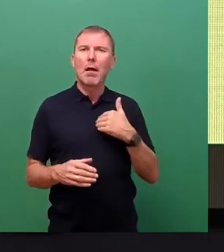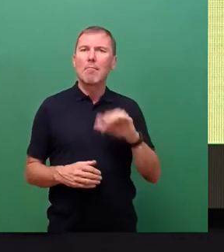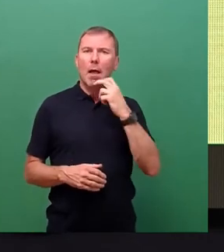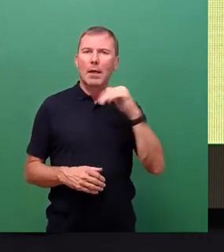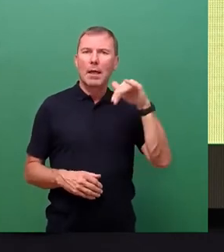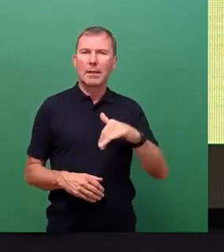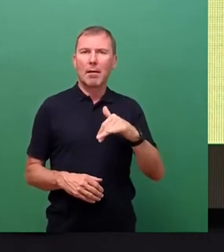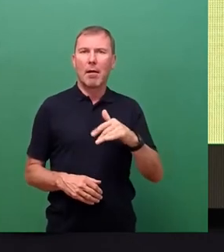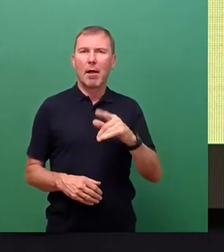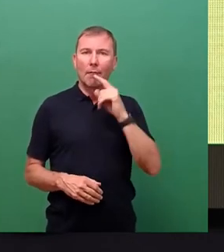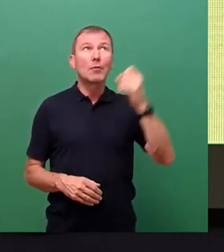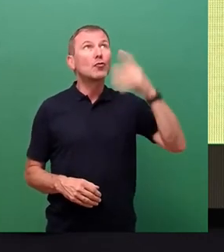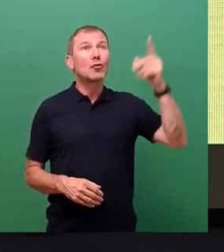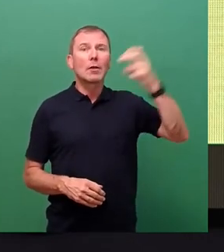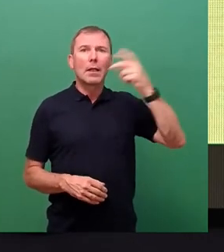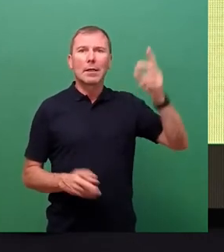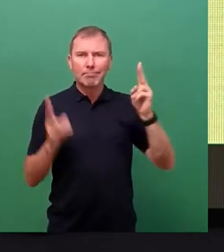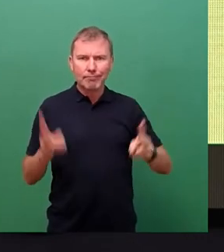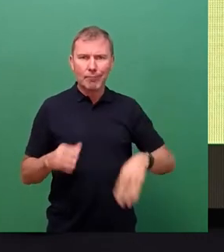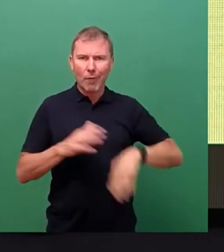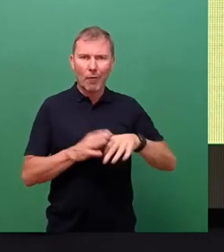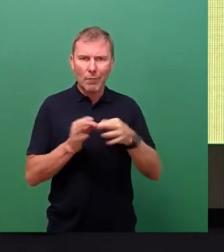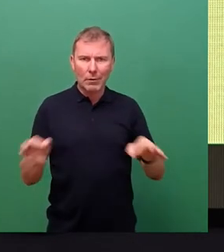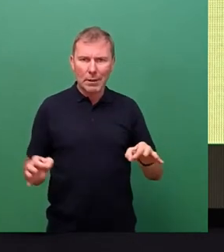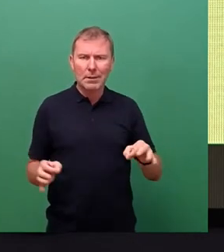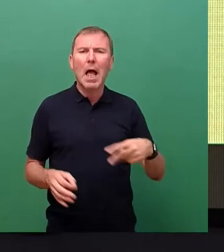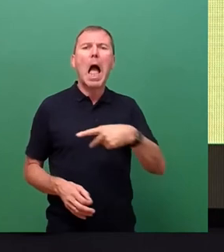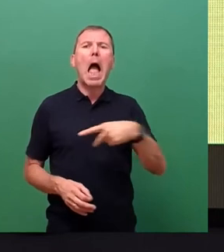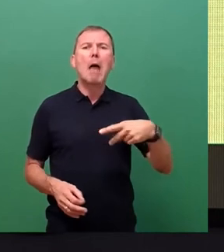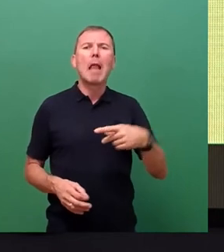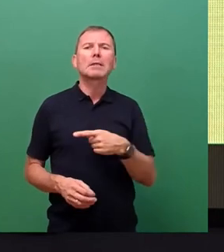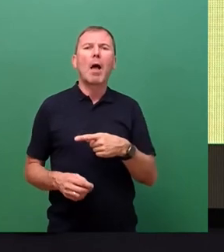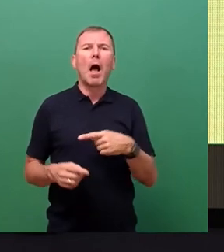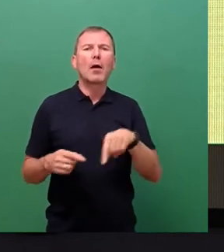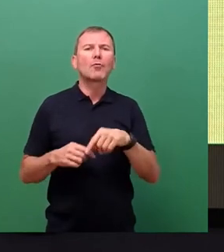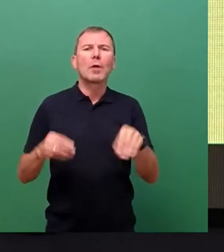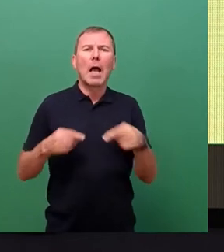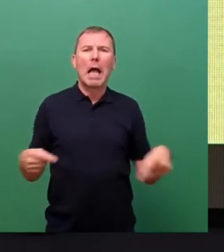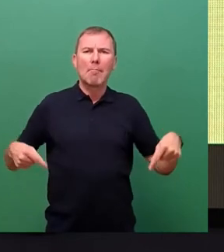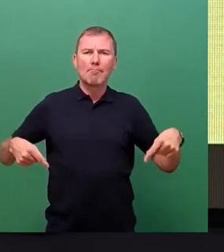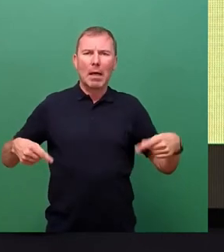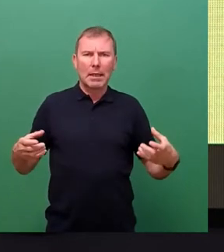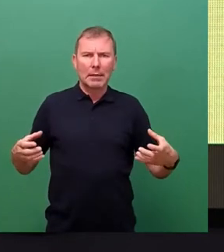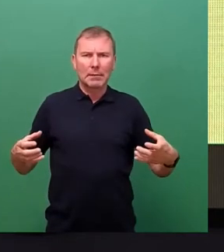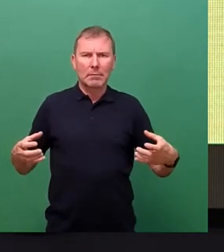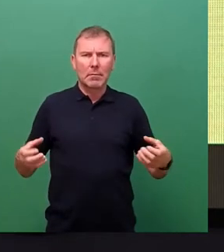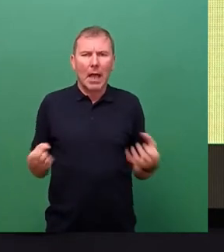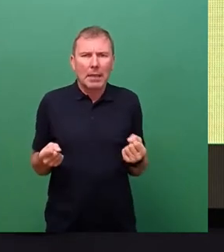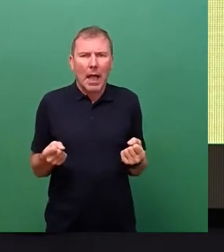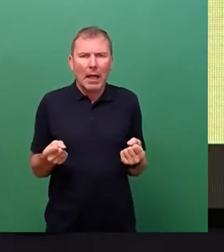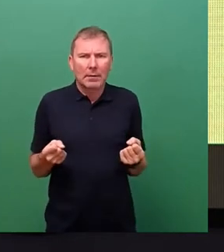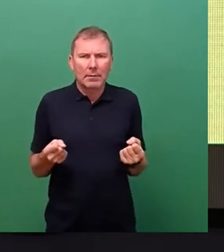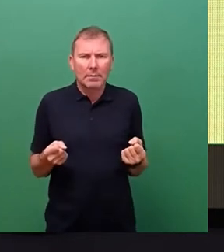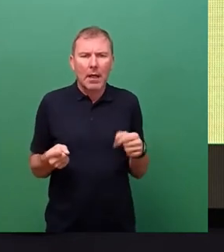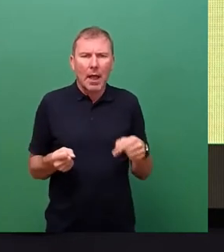funktioniert tatsächlich, das Plasma wird ja im Moment durch die Magneten, die dort eingebaut sind, gerade gehalten werden können. Das Problem an der Sache ist die